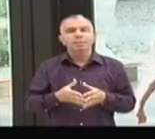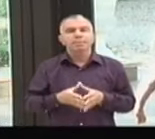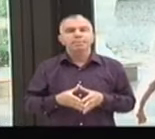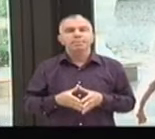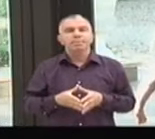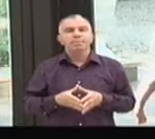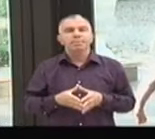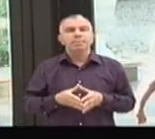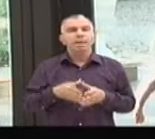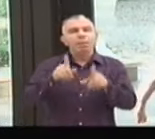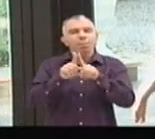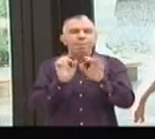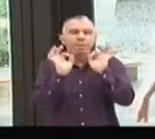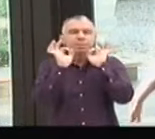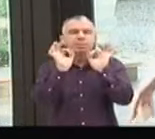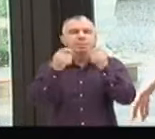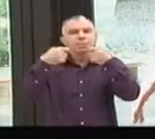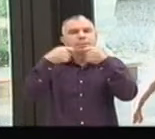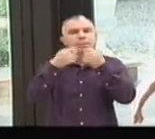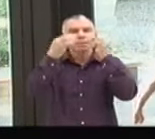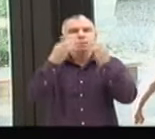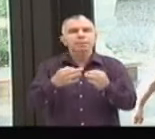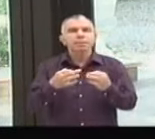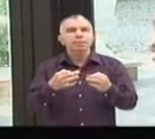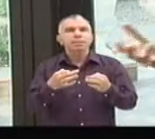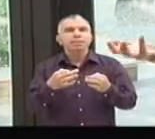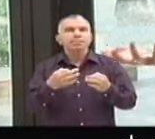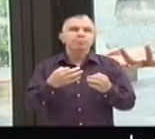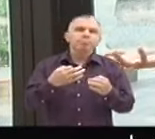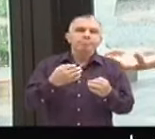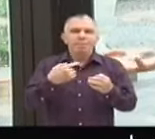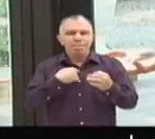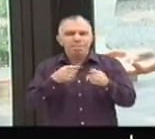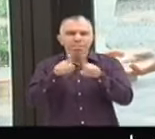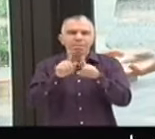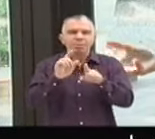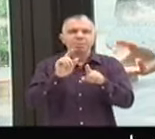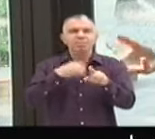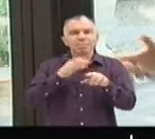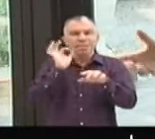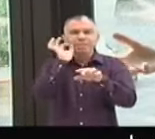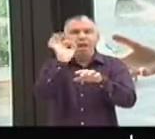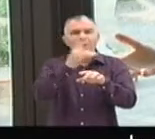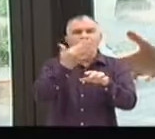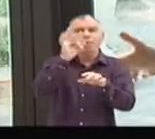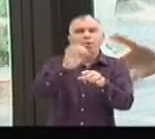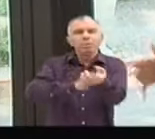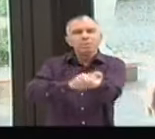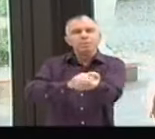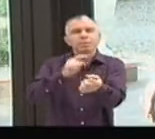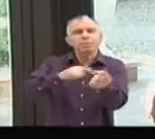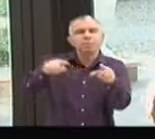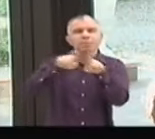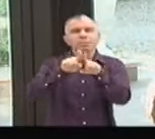évidemment. Mais pas uniquement, c'est surtout qu'on sent un petit peu apatride parce qu'on est un peu balotté